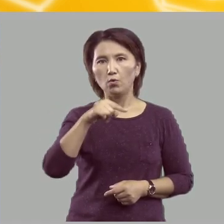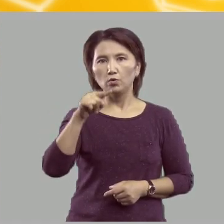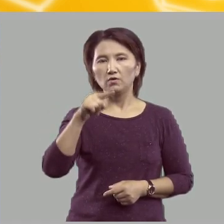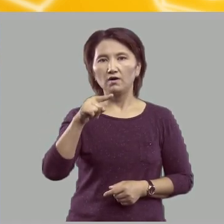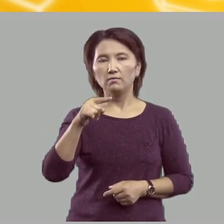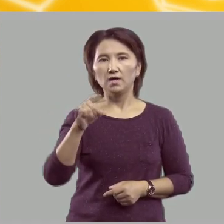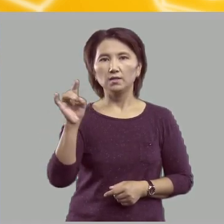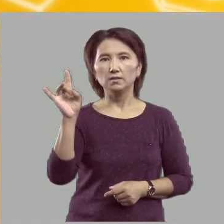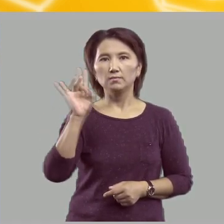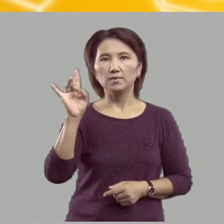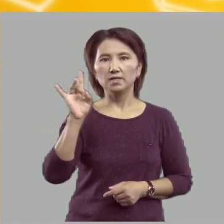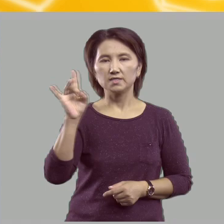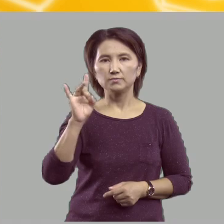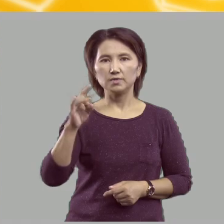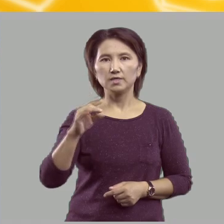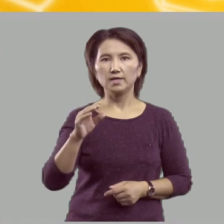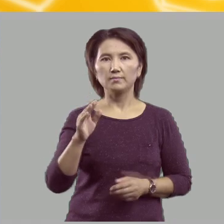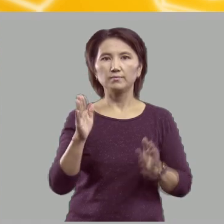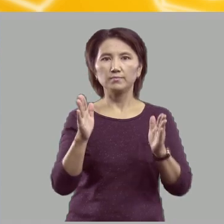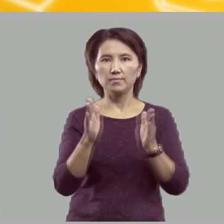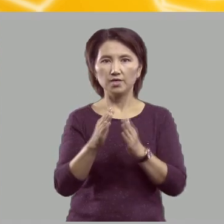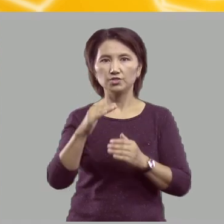меньше нижнего.